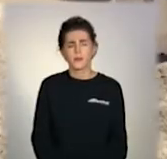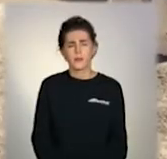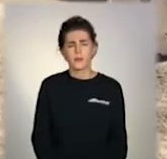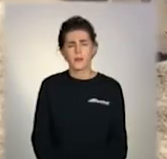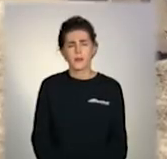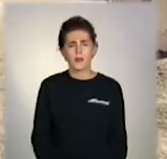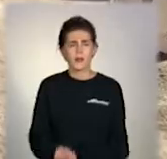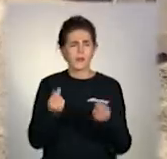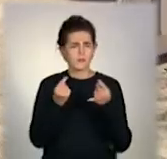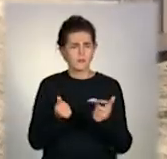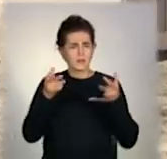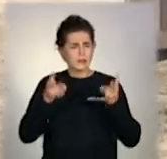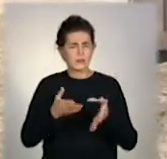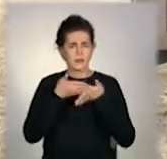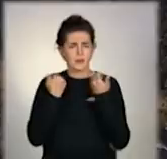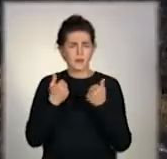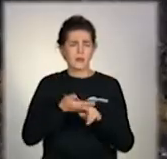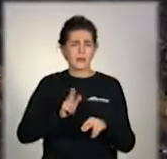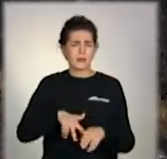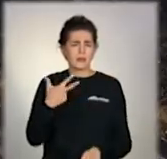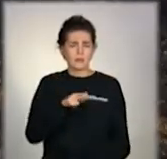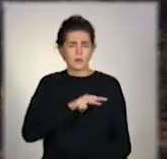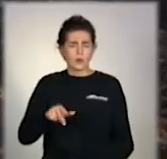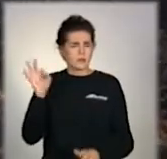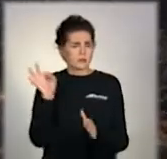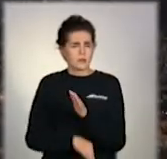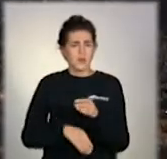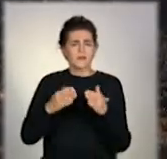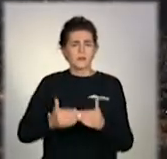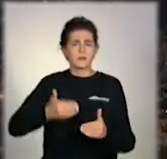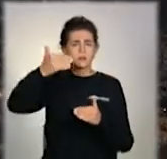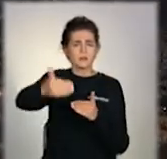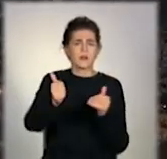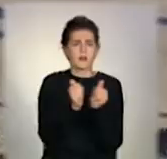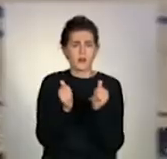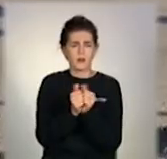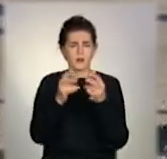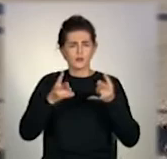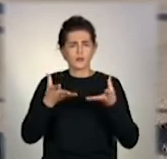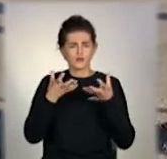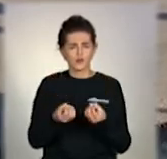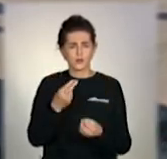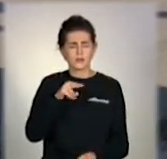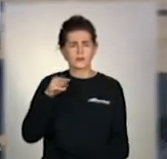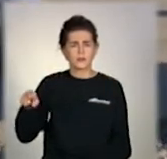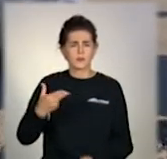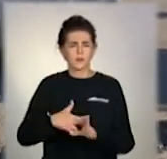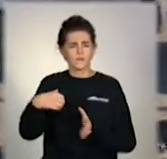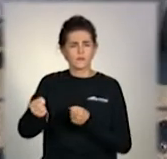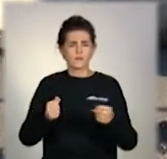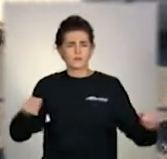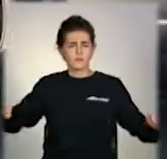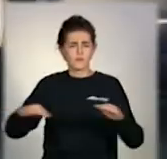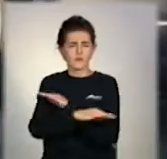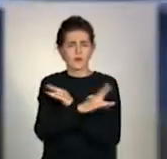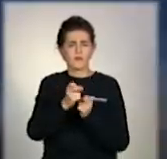Минулося без повтраждалих. Через півгодини екіпаж за кілометр від цієї ділянки оформлює ще одну ДТП. Легковики, розминулися на